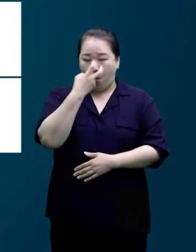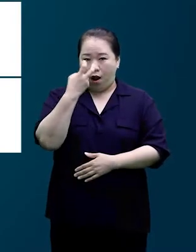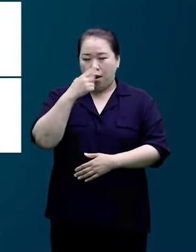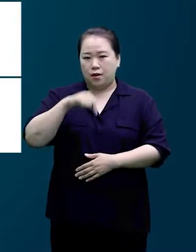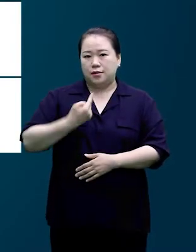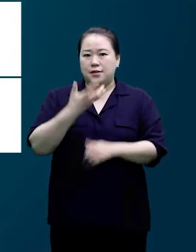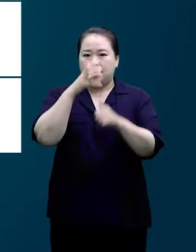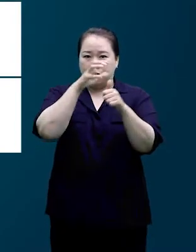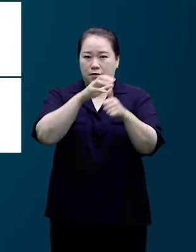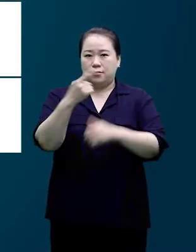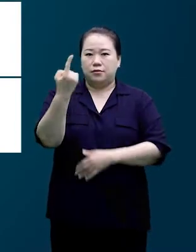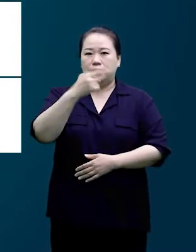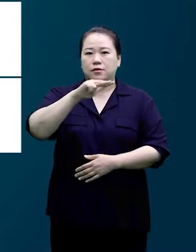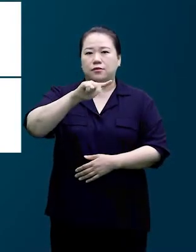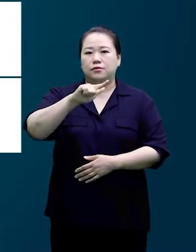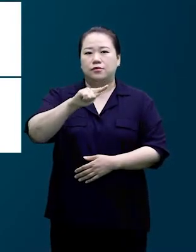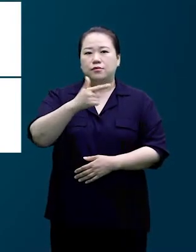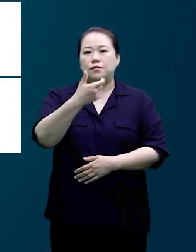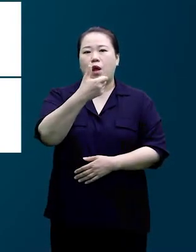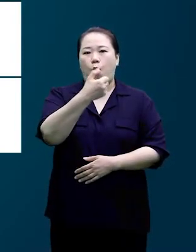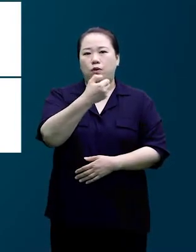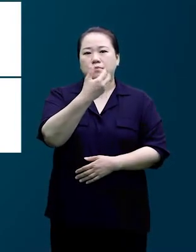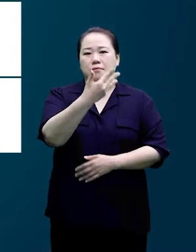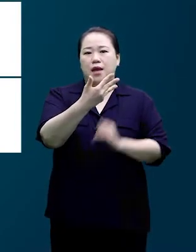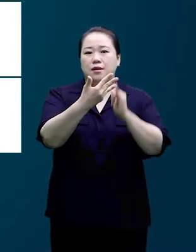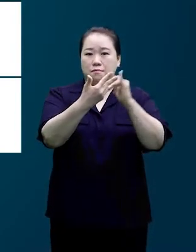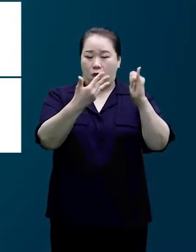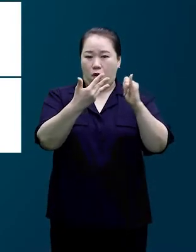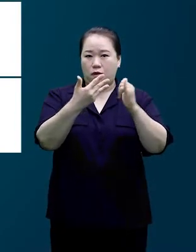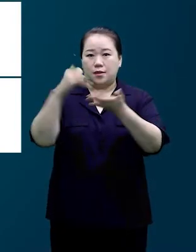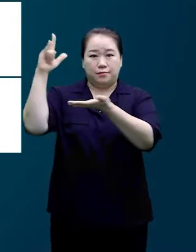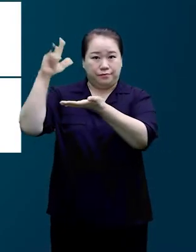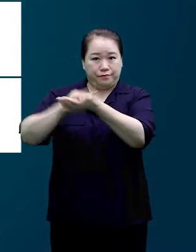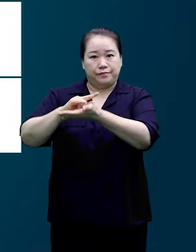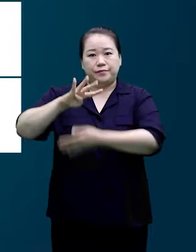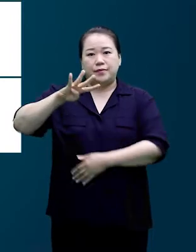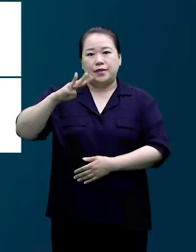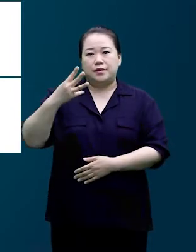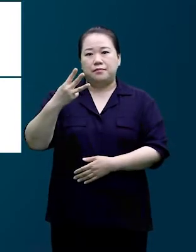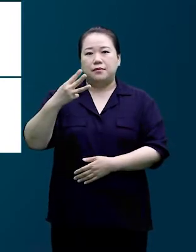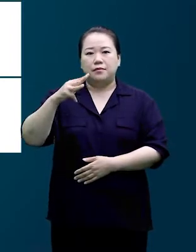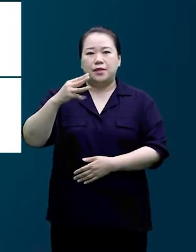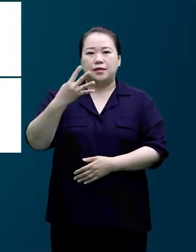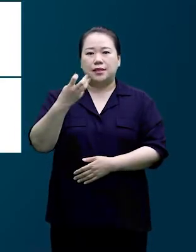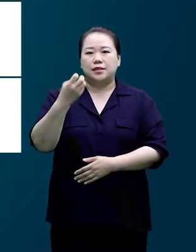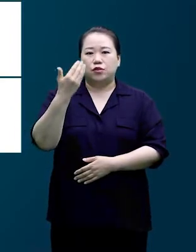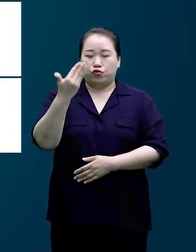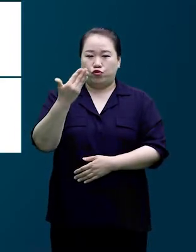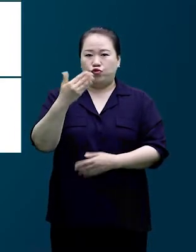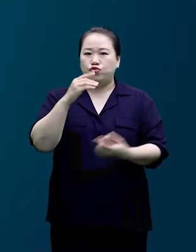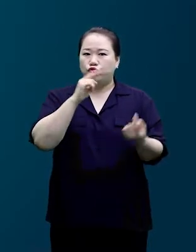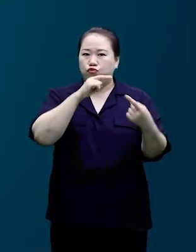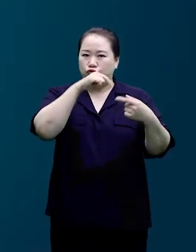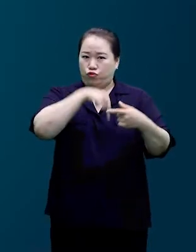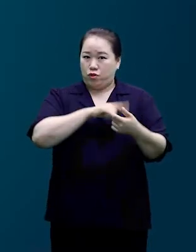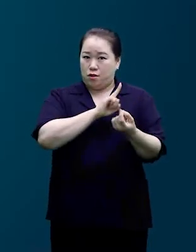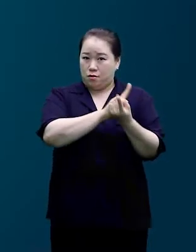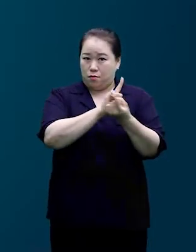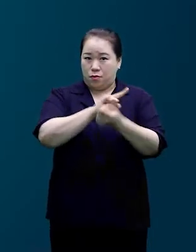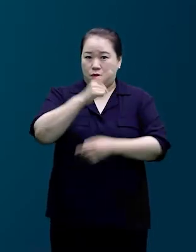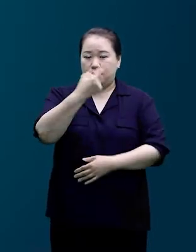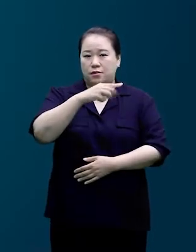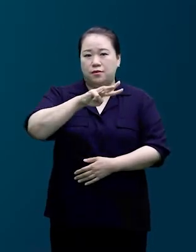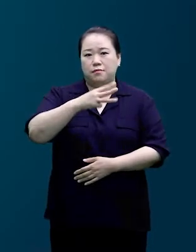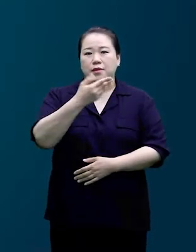,658명이며 이 중 해외입국자는 349명, 국내 접촉자는 1,309명입니다. 강남구